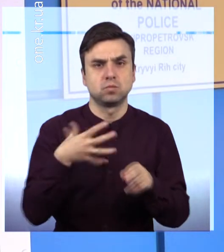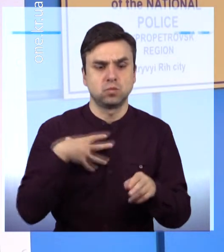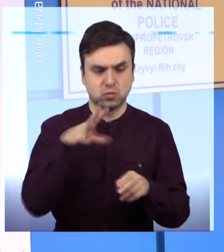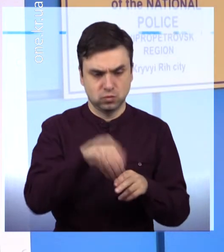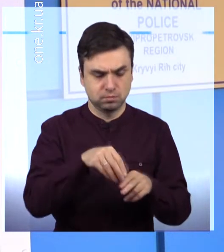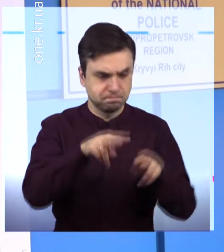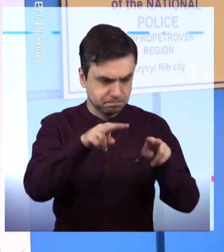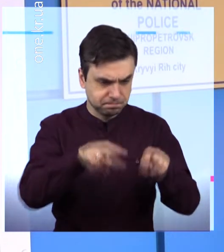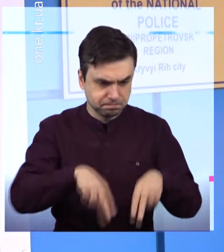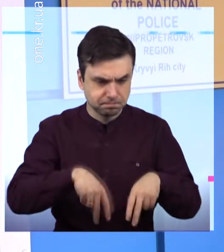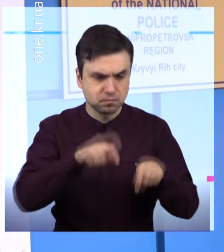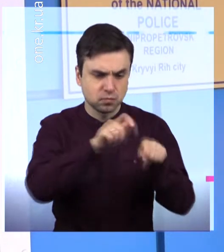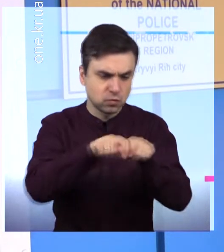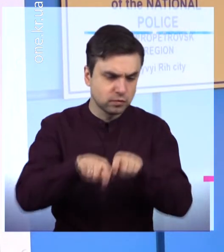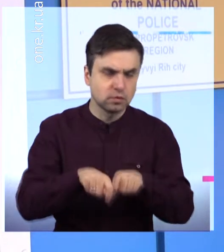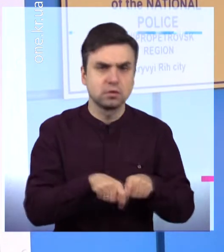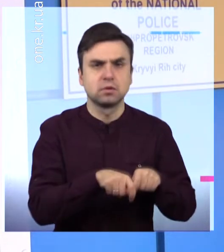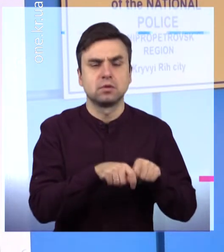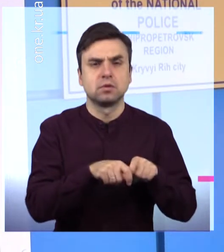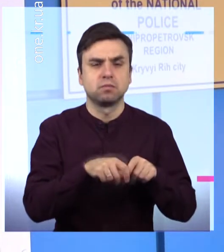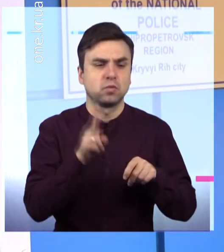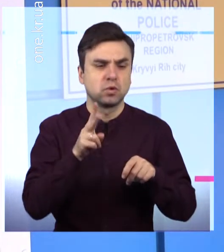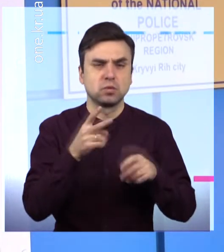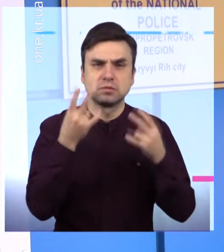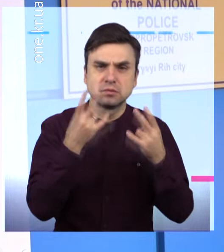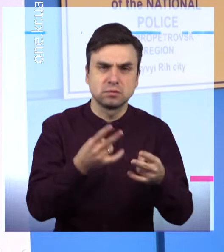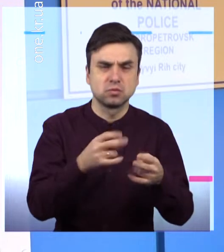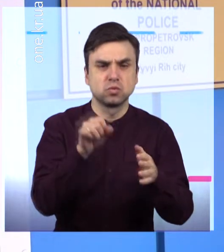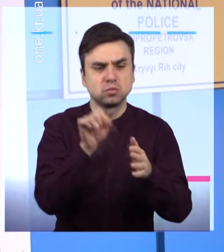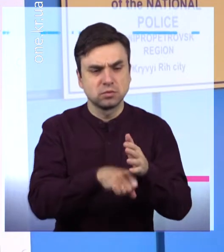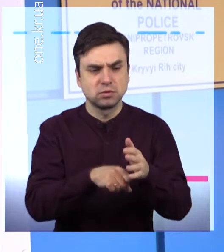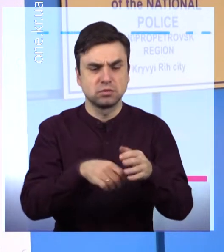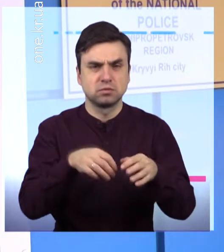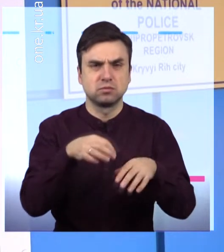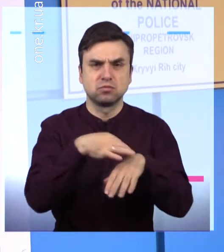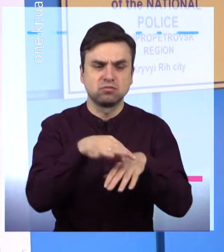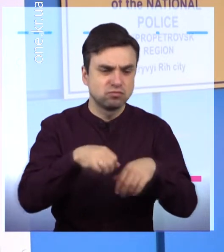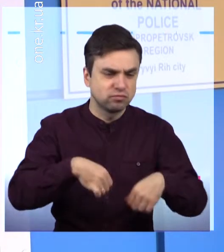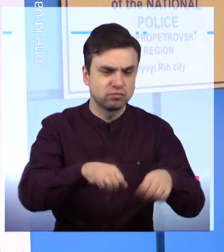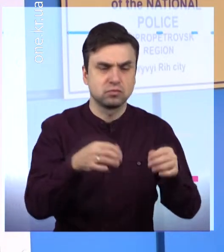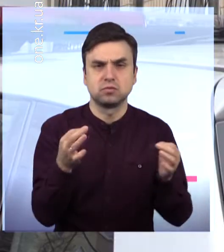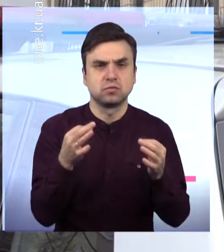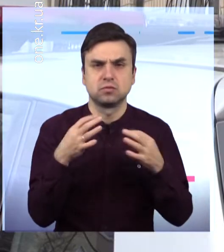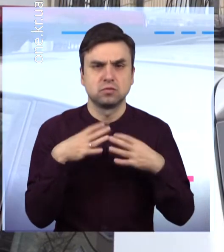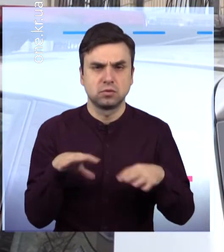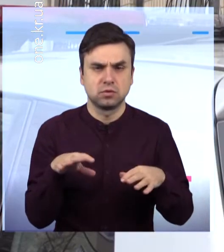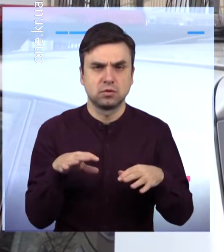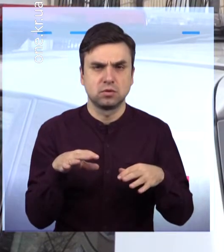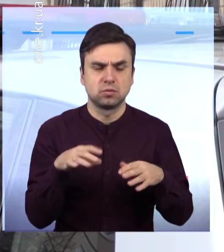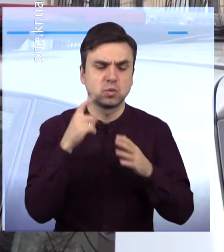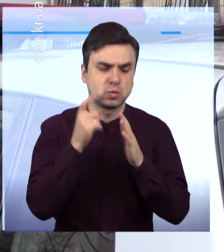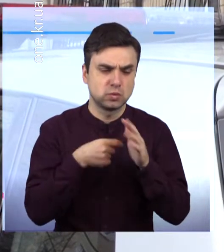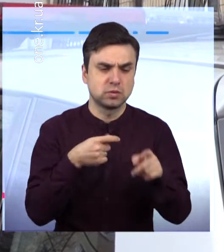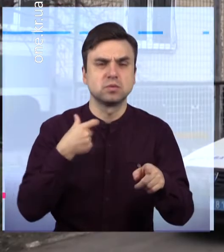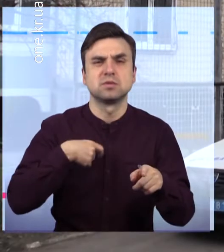Ознак насильницької смерті виявлено не було, також було встановлено, що останній покінчив життя шляхом самогубства Тіло чоловіка